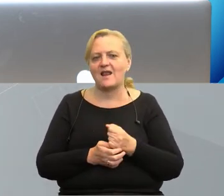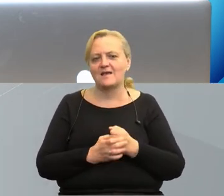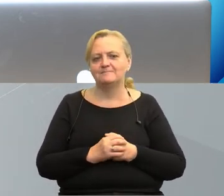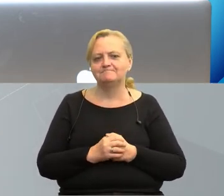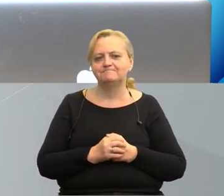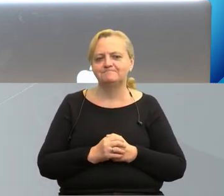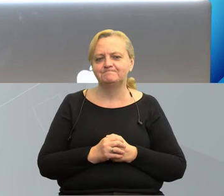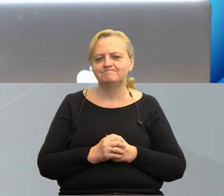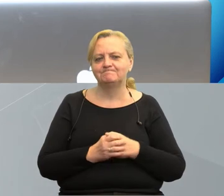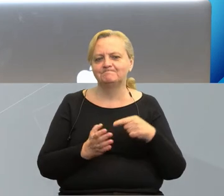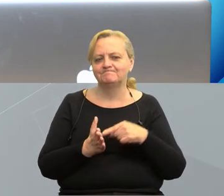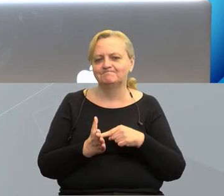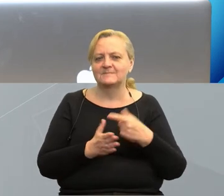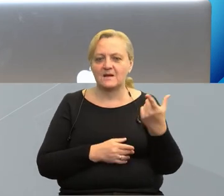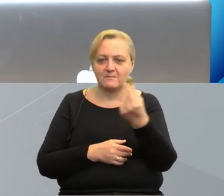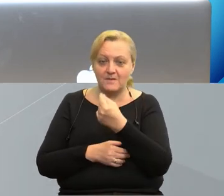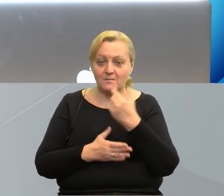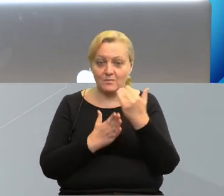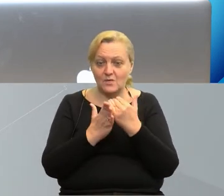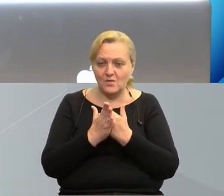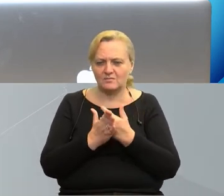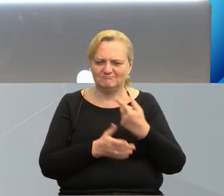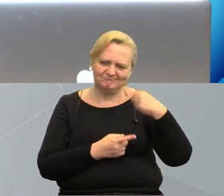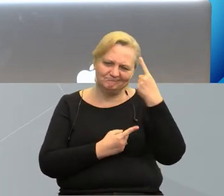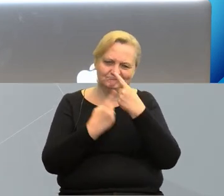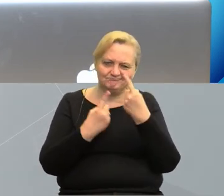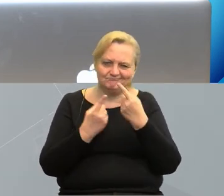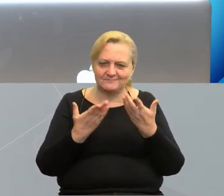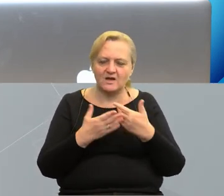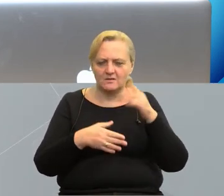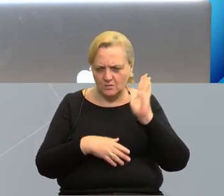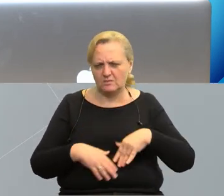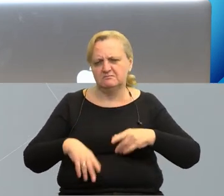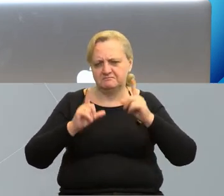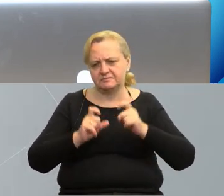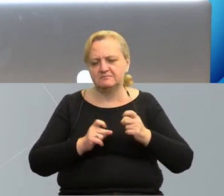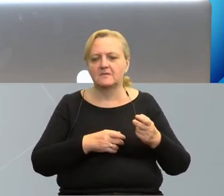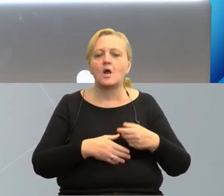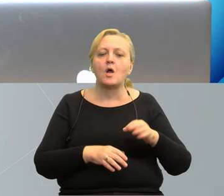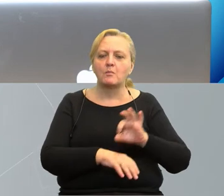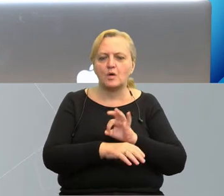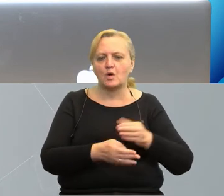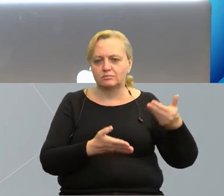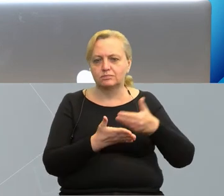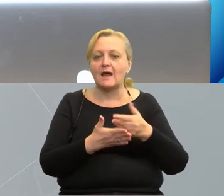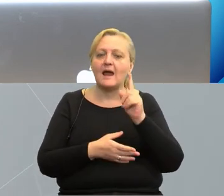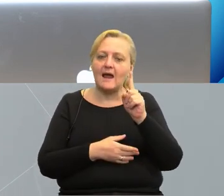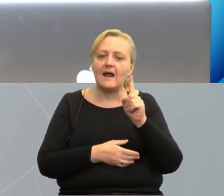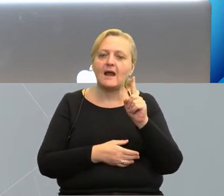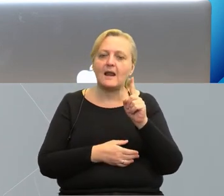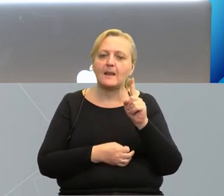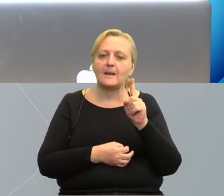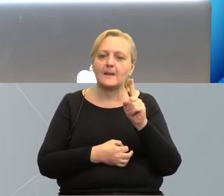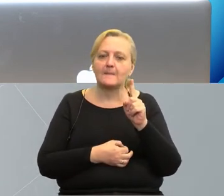tutaj partnerzy programowi uznali, że rozpoczną już nabór projektów. Oczywiście z tym zastrzeżeniem,